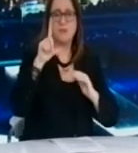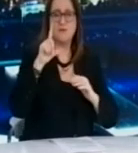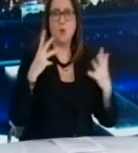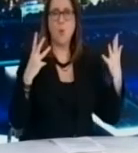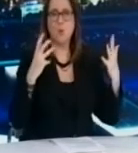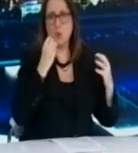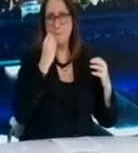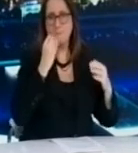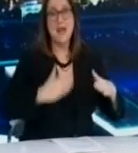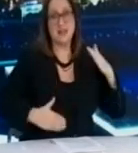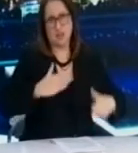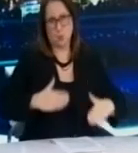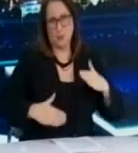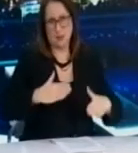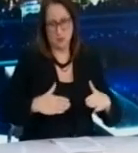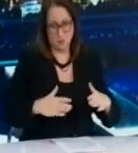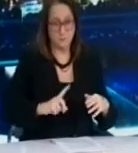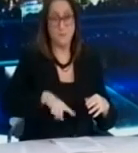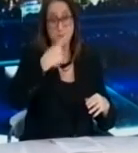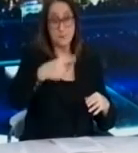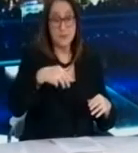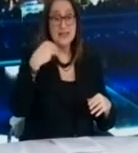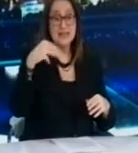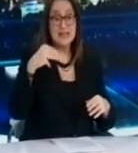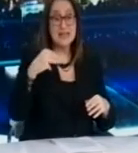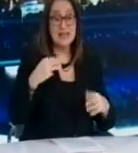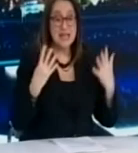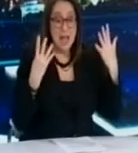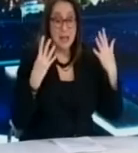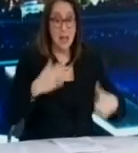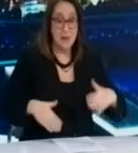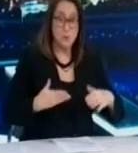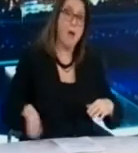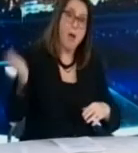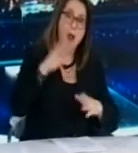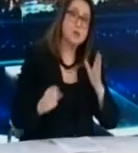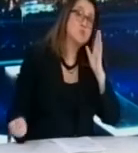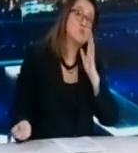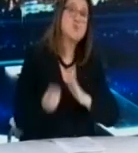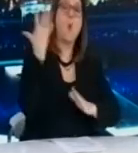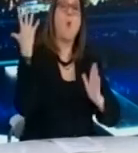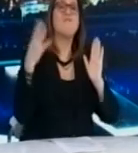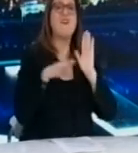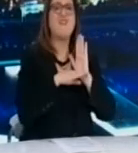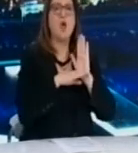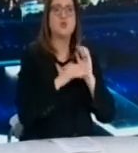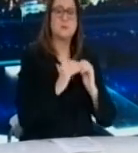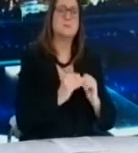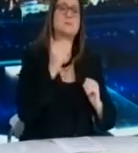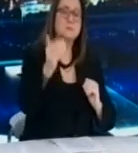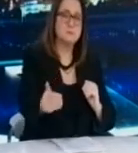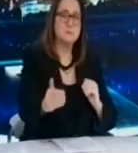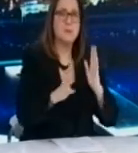Μαρτίου. Από την 3η 9 Μαρτίου οι επιχειρήσεις υποχρεούνται να χορηγήσουν εκ νέου βεβαιώσεις κίνησης οι οποίες δύνανται να έχουν ισχύ έως και 14